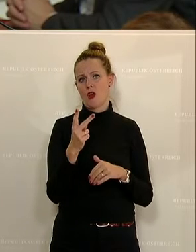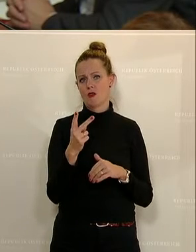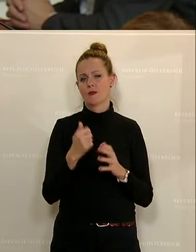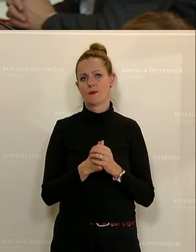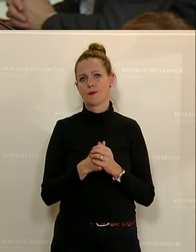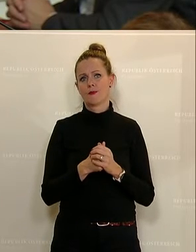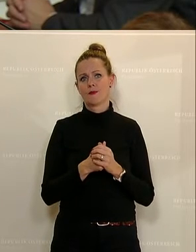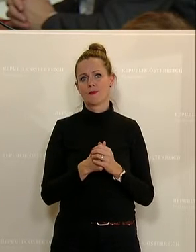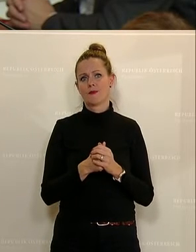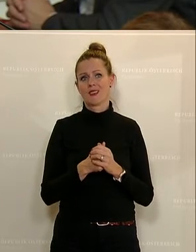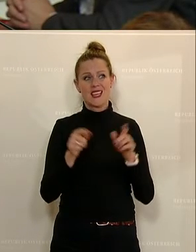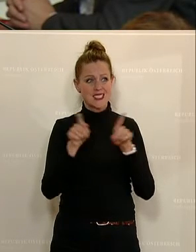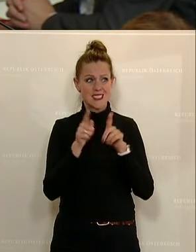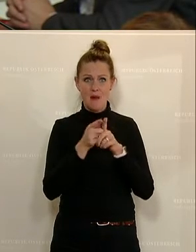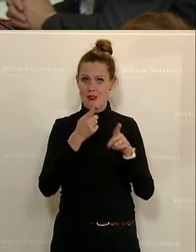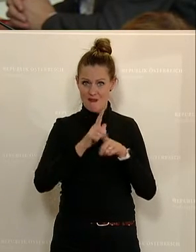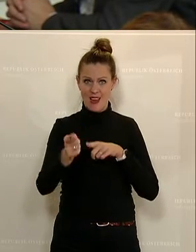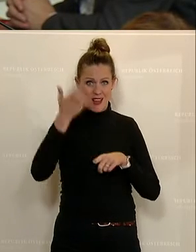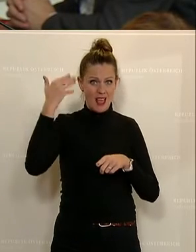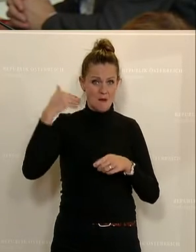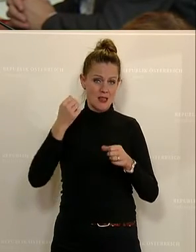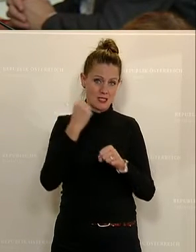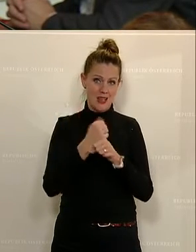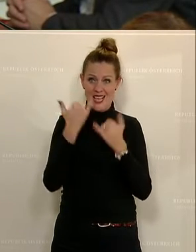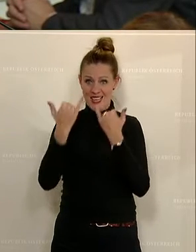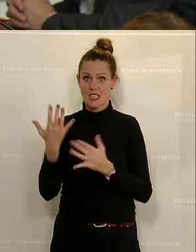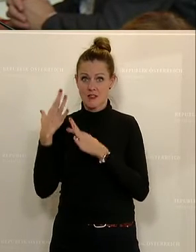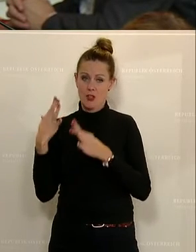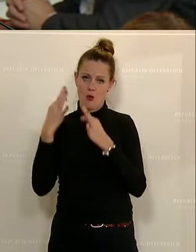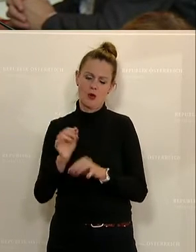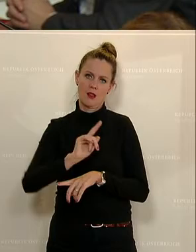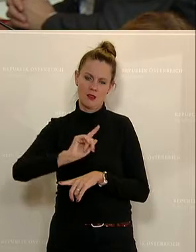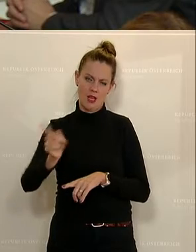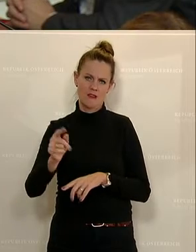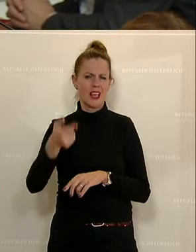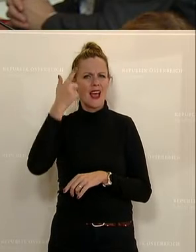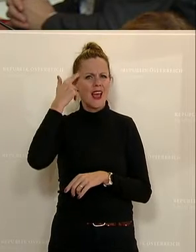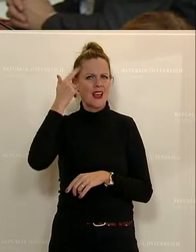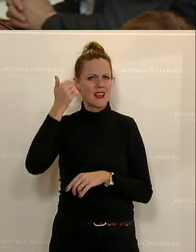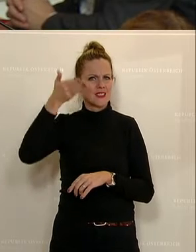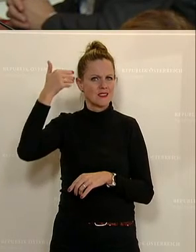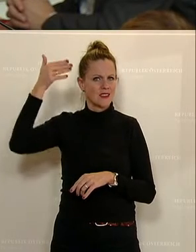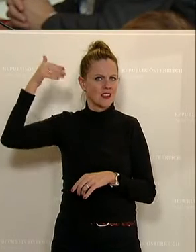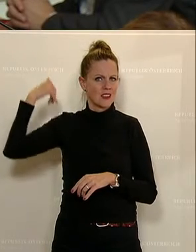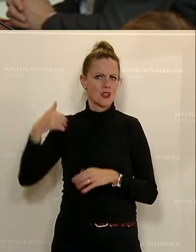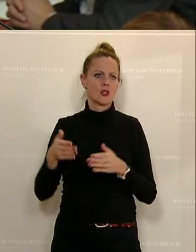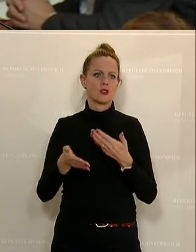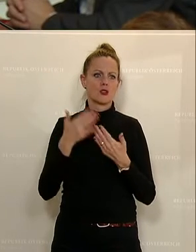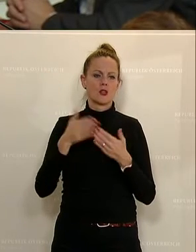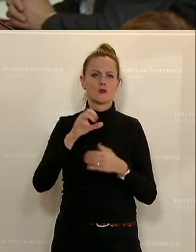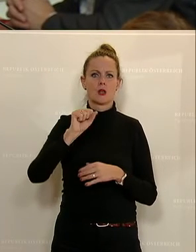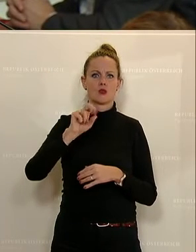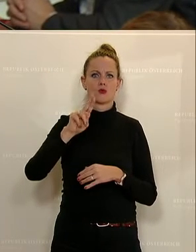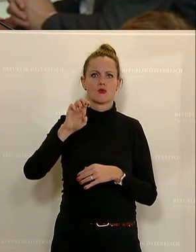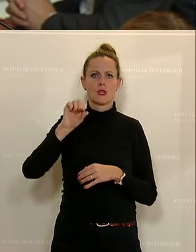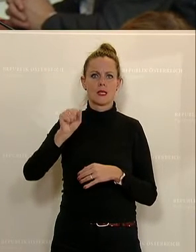nicht die gleichen Fehler machen, die wir vielleicht damals gemacht haben. Wenn wir uns zurückerinnern, dass ein querstehendes Schiff im Suezkanal